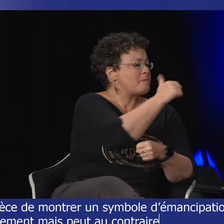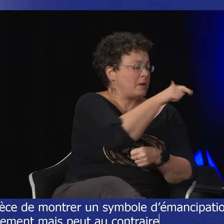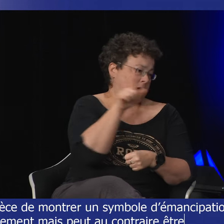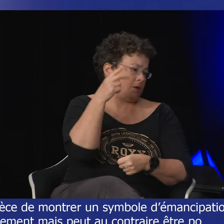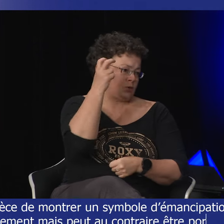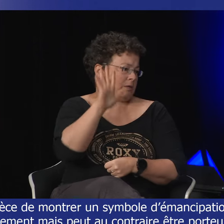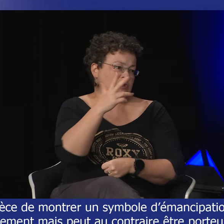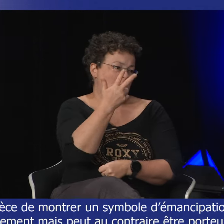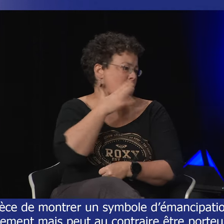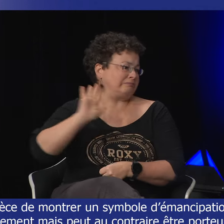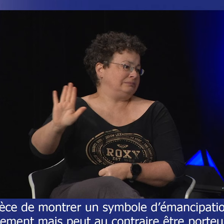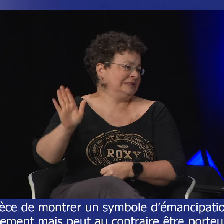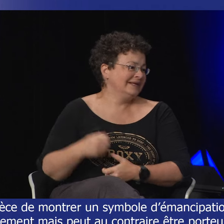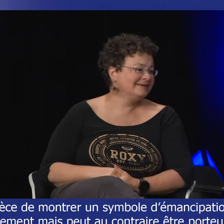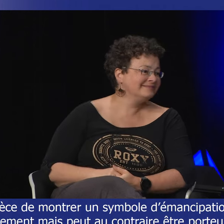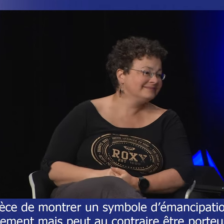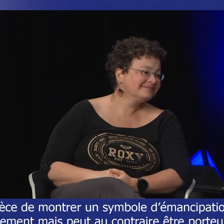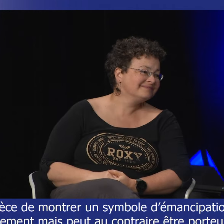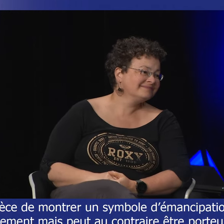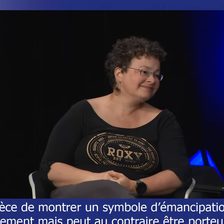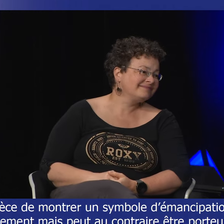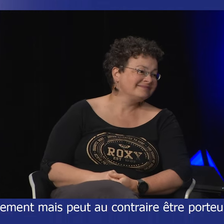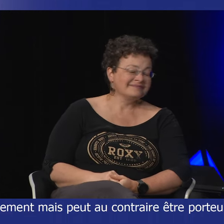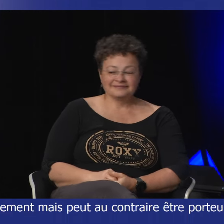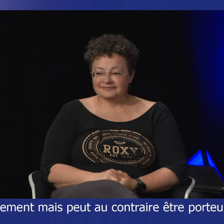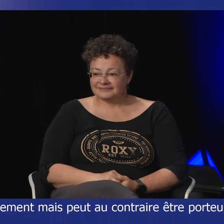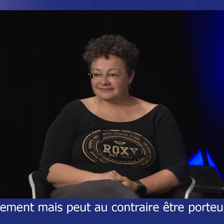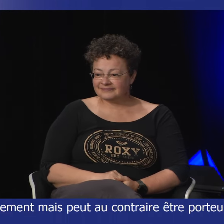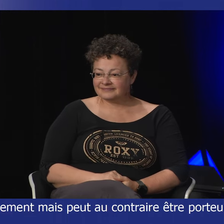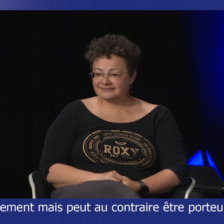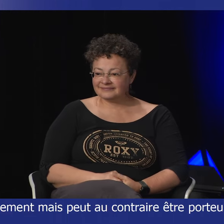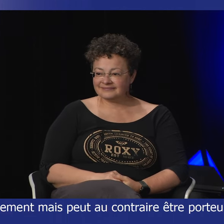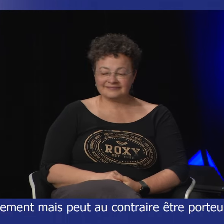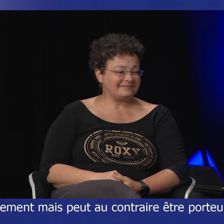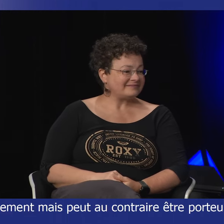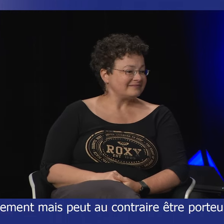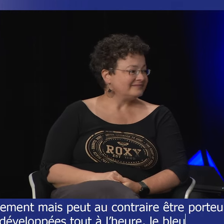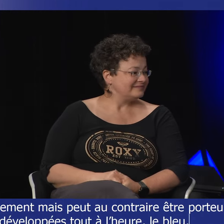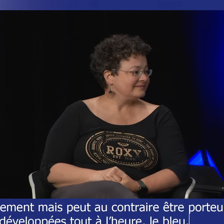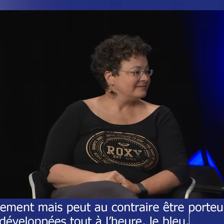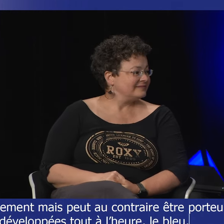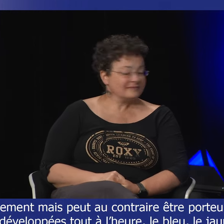que j'ai développées tout à l'heure le bleu le jaune foncé j'ai développé ça tout à l'heure